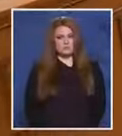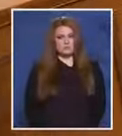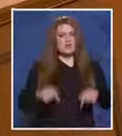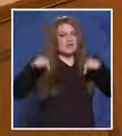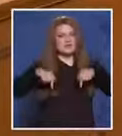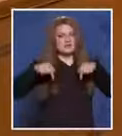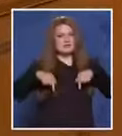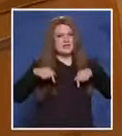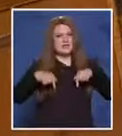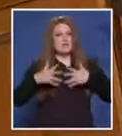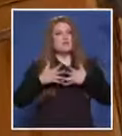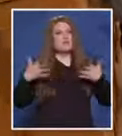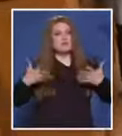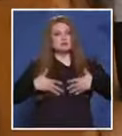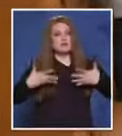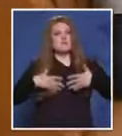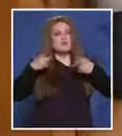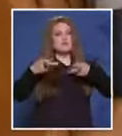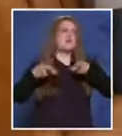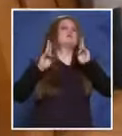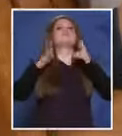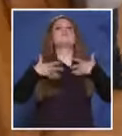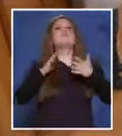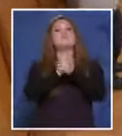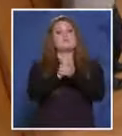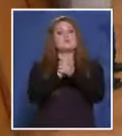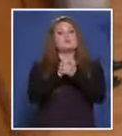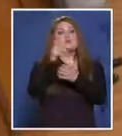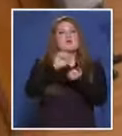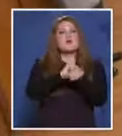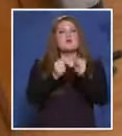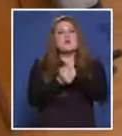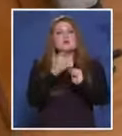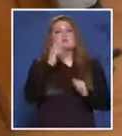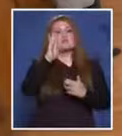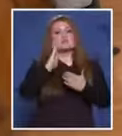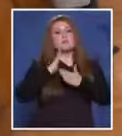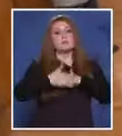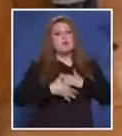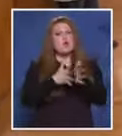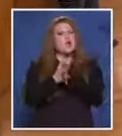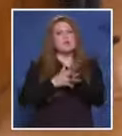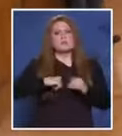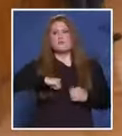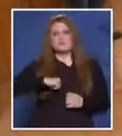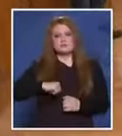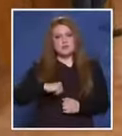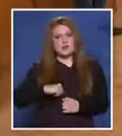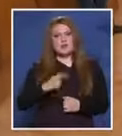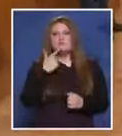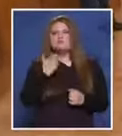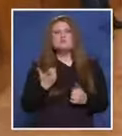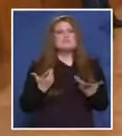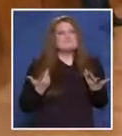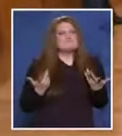Сега много се радвам на това решение. Искам да ви поздравя, че са борите за правата си. Хората ги е страх. Страх ги е в